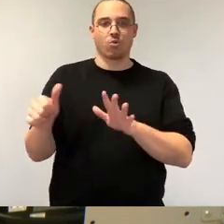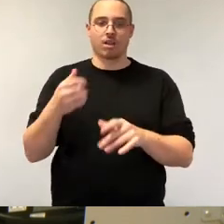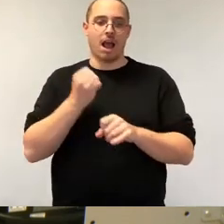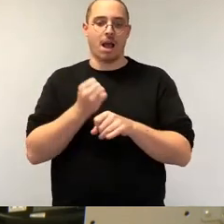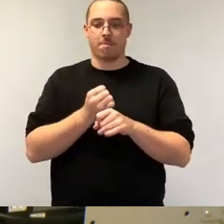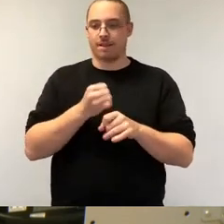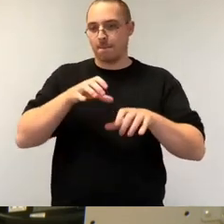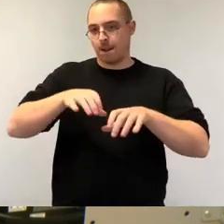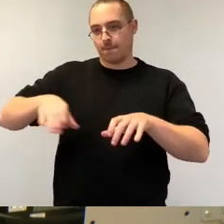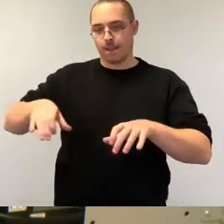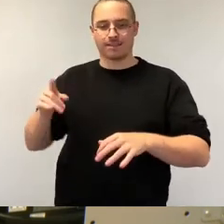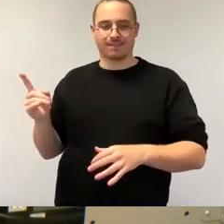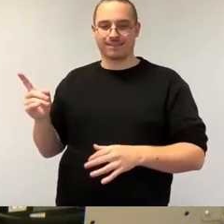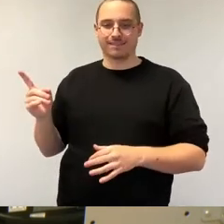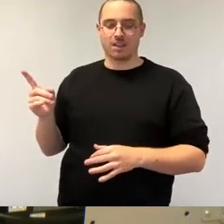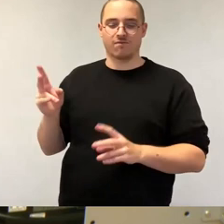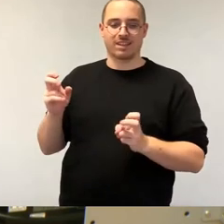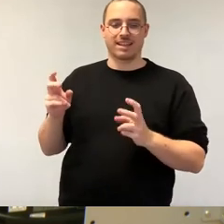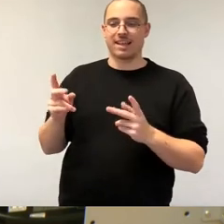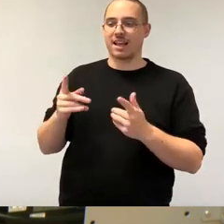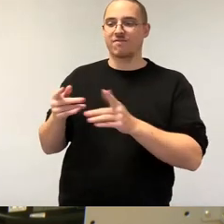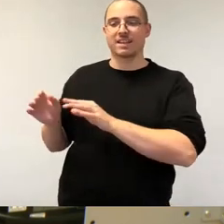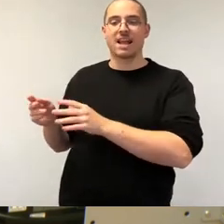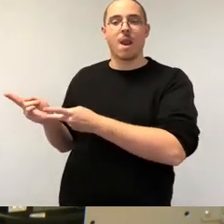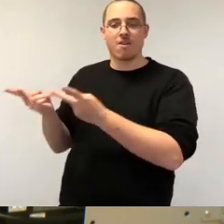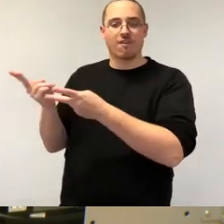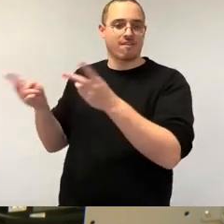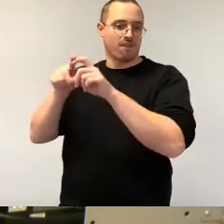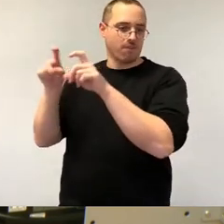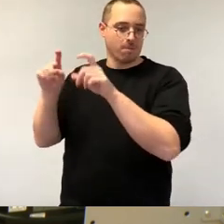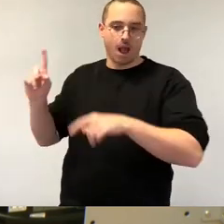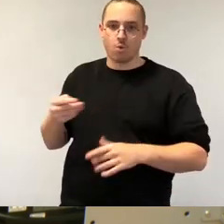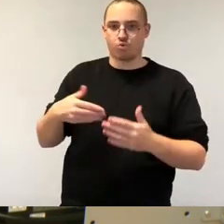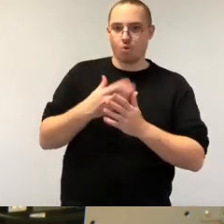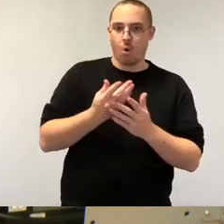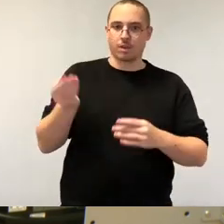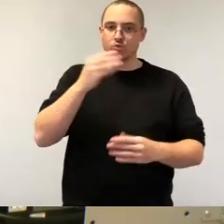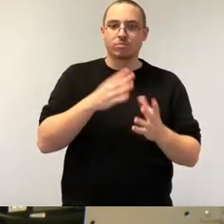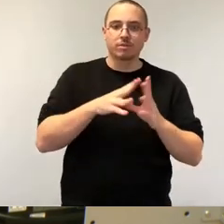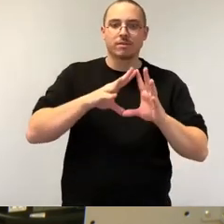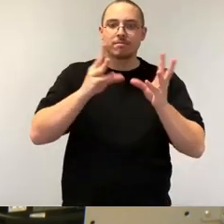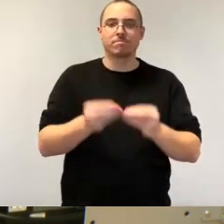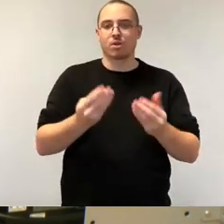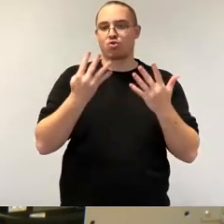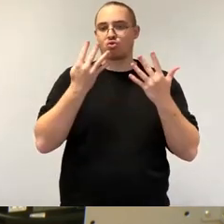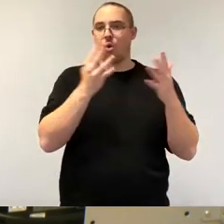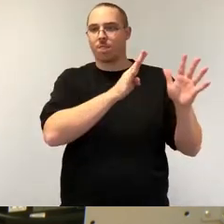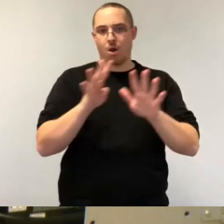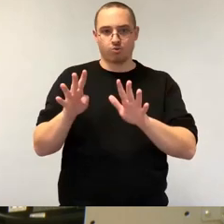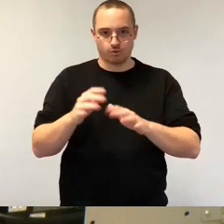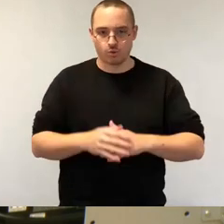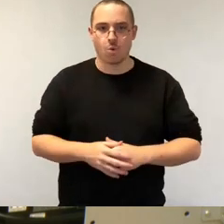rechnen. Diese Arbeitsplätze entstehen alle neu. Das Bevölkerungswachstum ist somit auf 15.000 20.000 Menschen zu